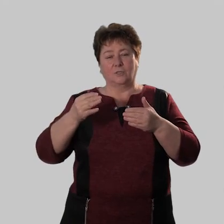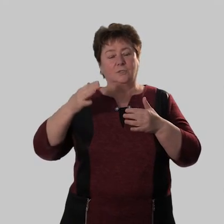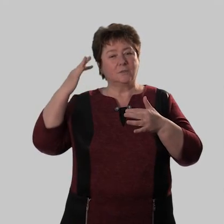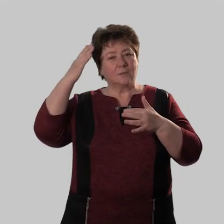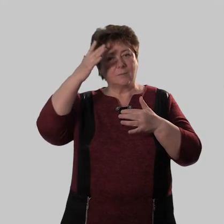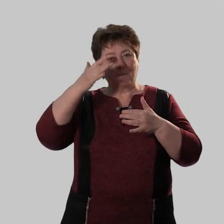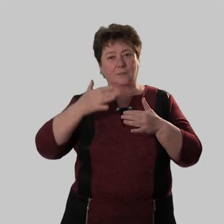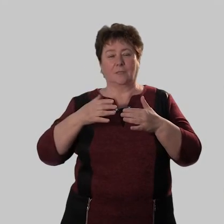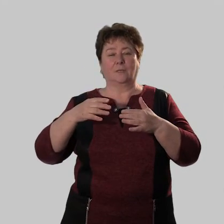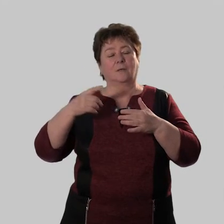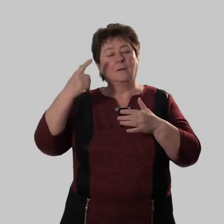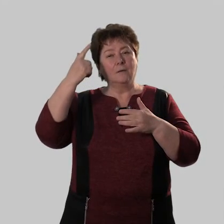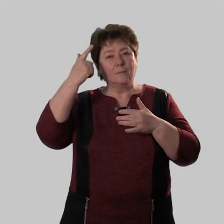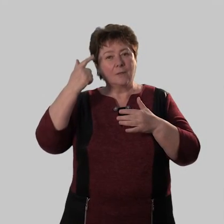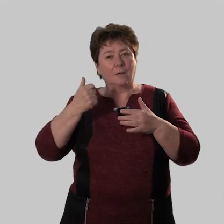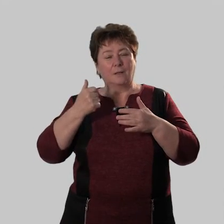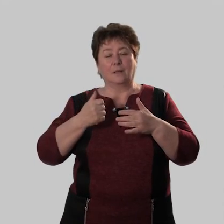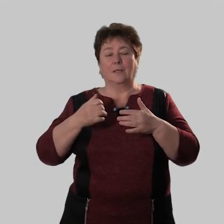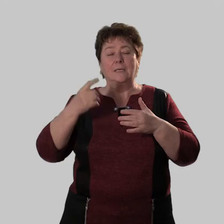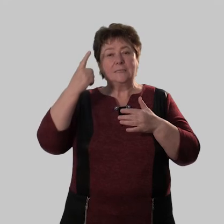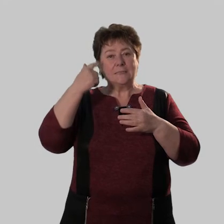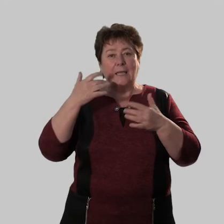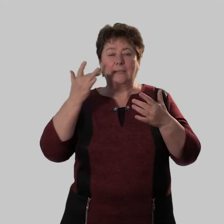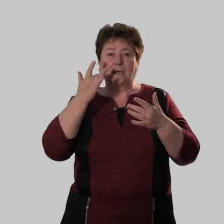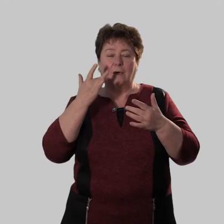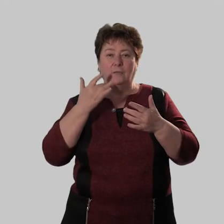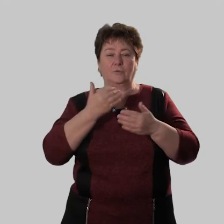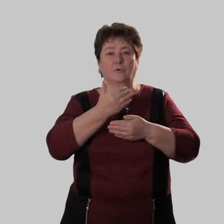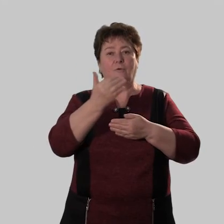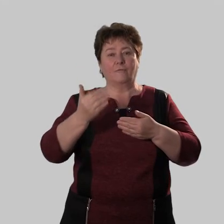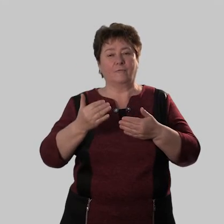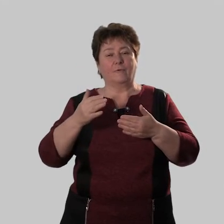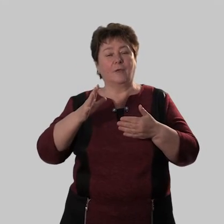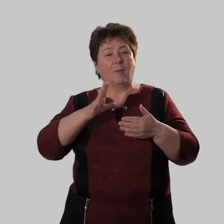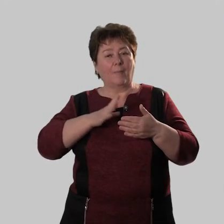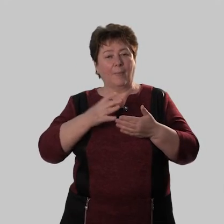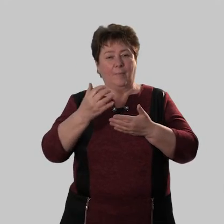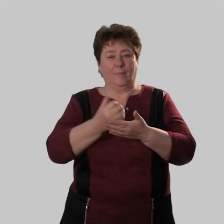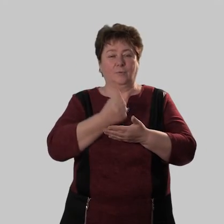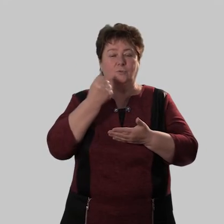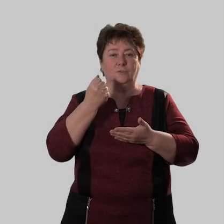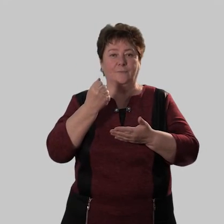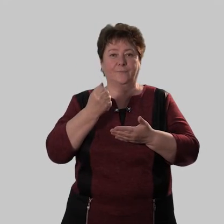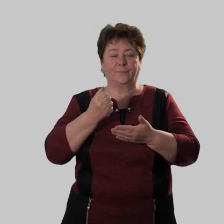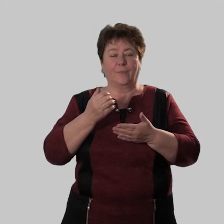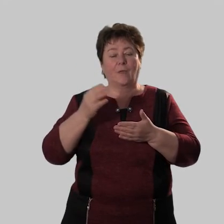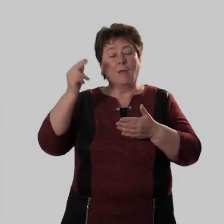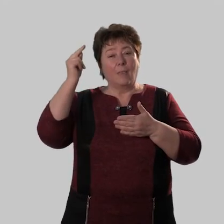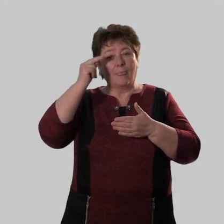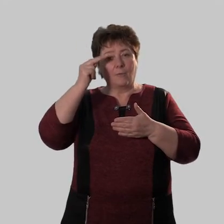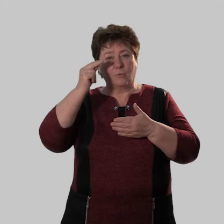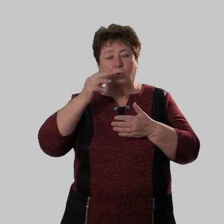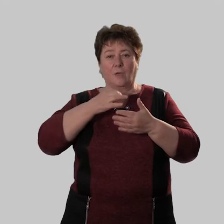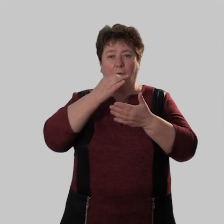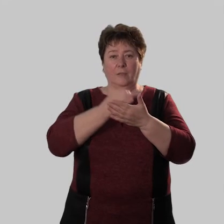сообразительность смекалка и те знания которые вы уже приобрели в ходе